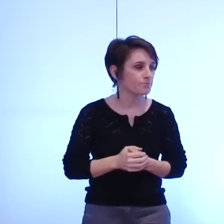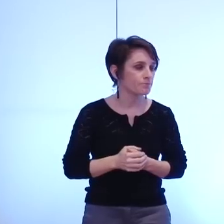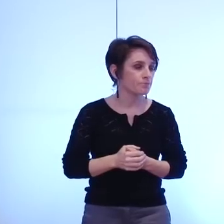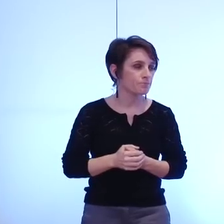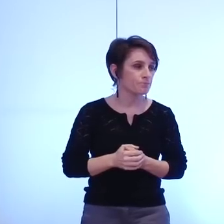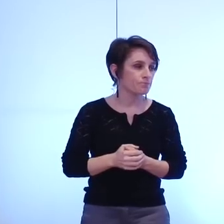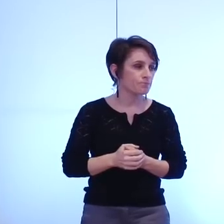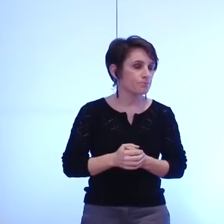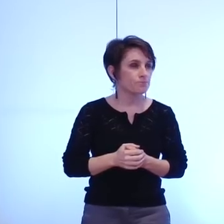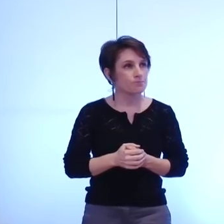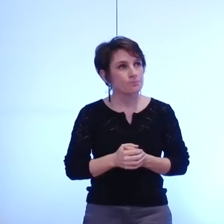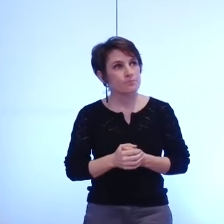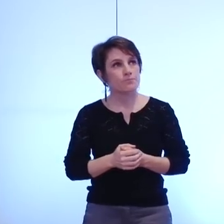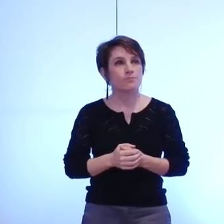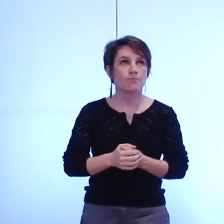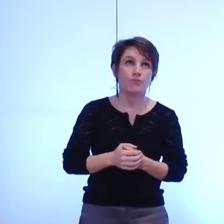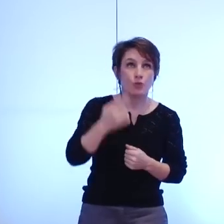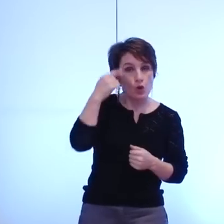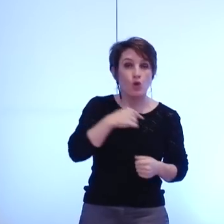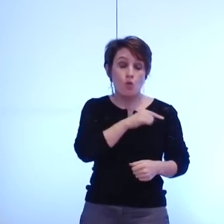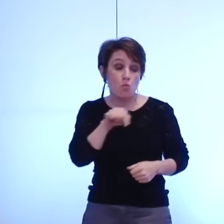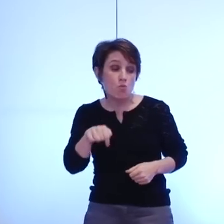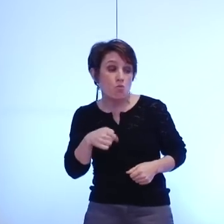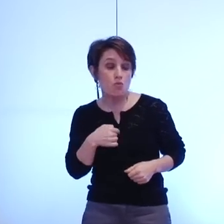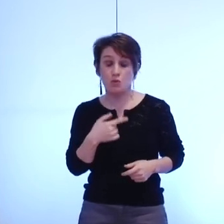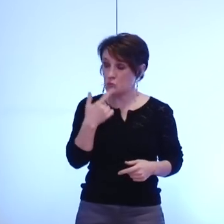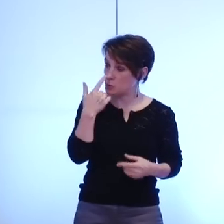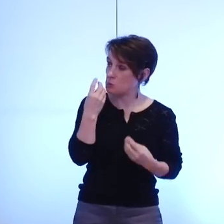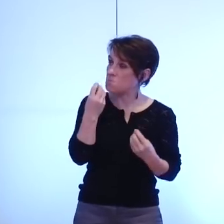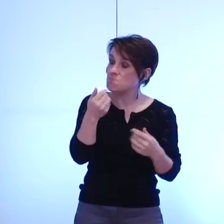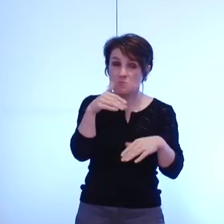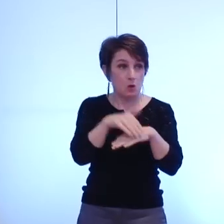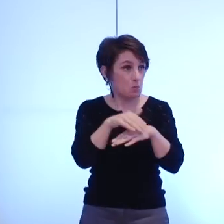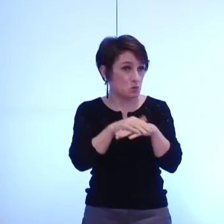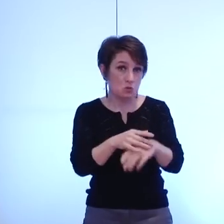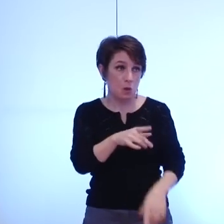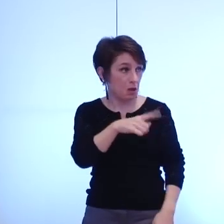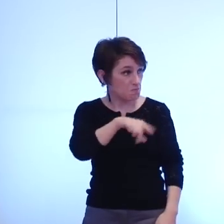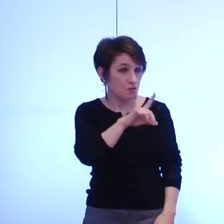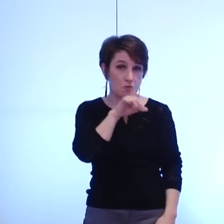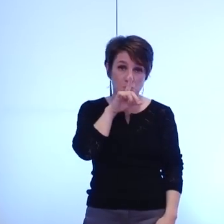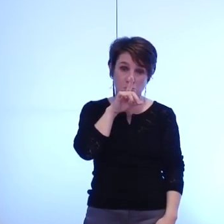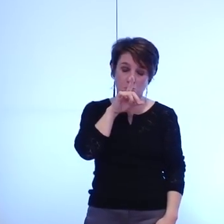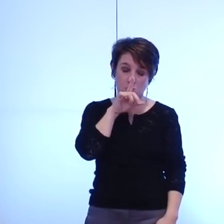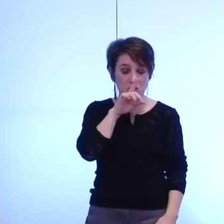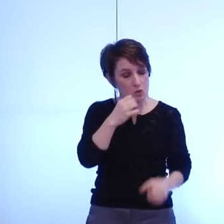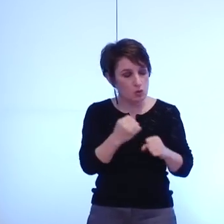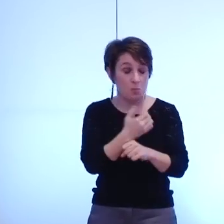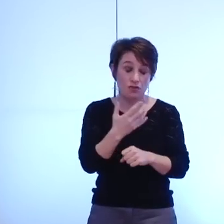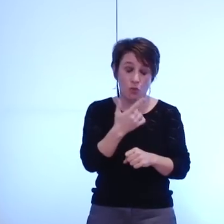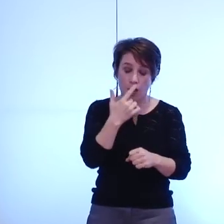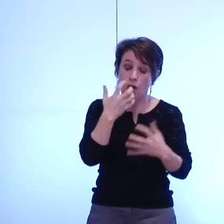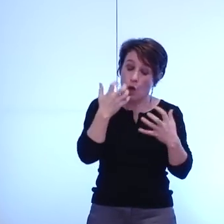nous semble-t-il et nous ne'avons pas beaucoup entendu ce soir pour ne pas dire pas du tout que la métropole c'est une